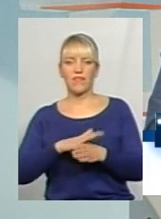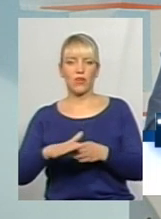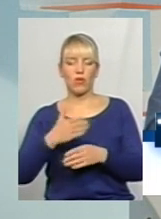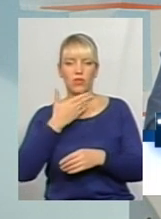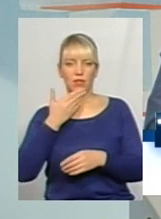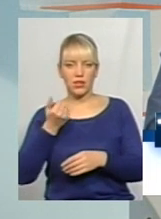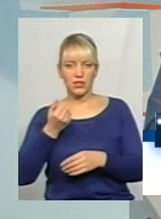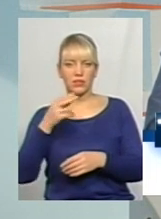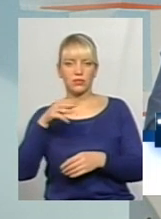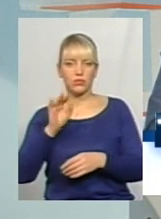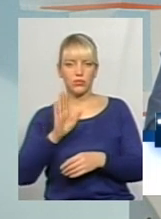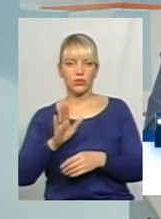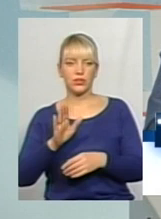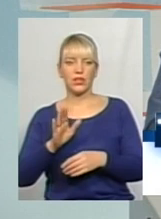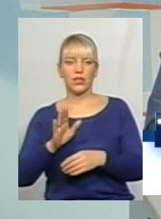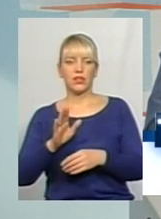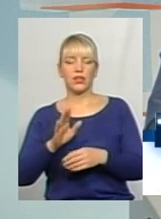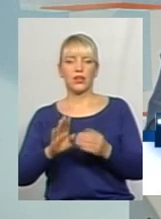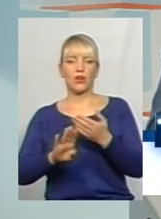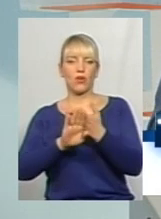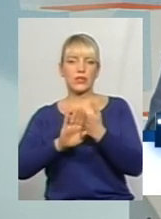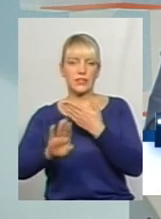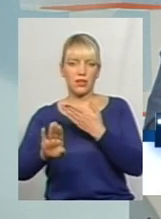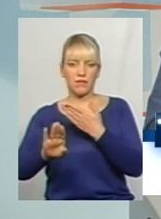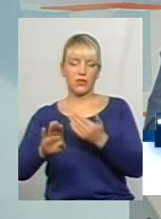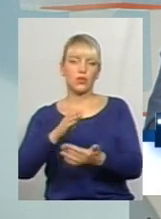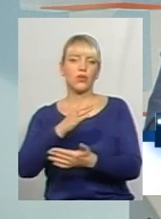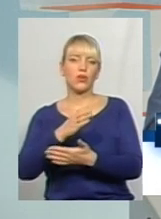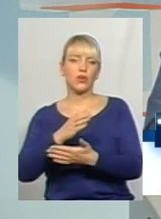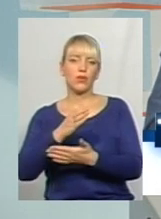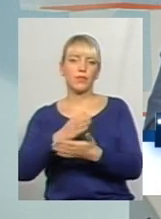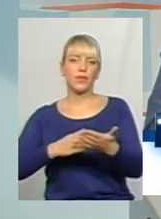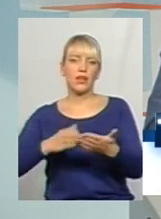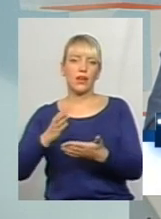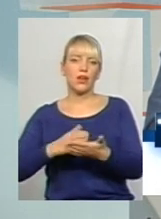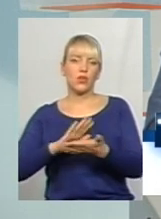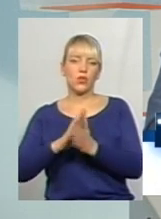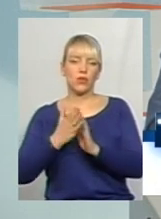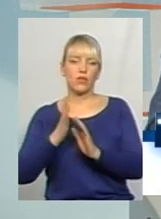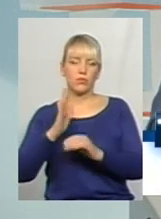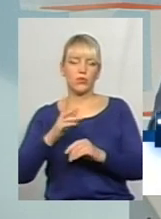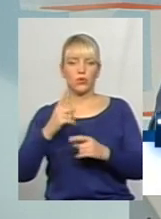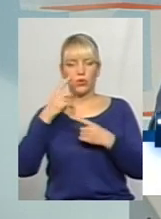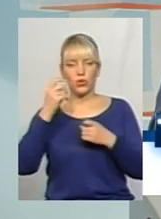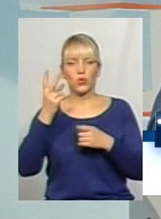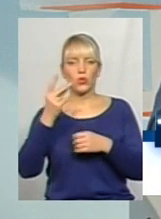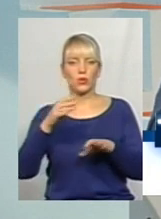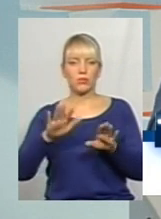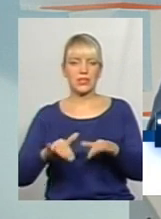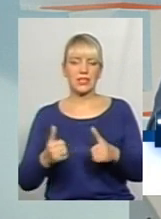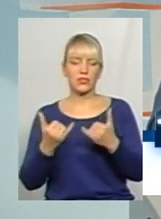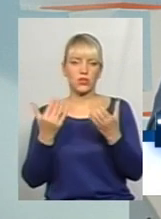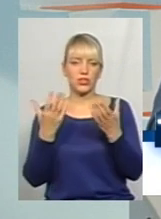розірвано договор і буде оголошено друге місце і друге місце. Тобто, на